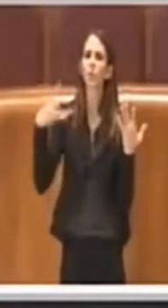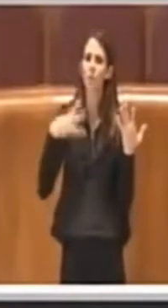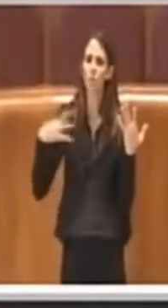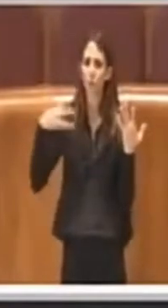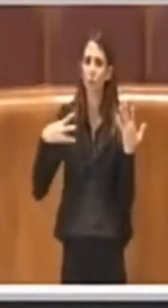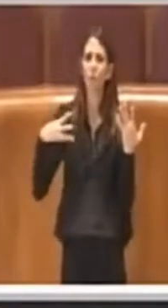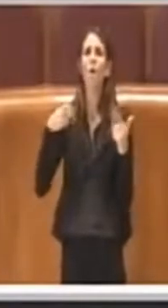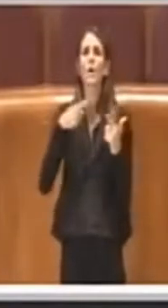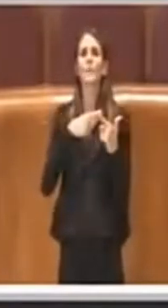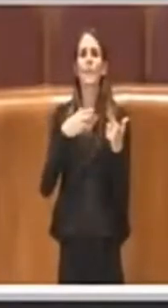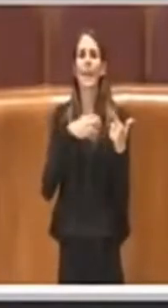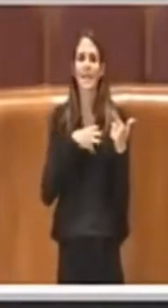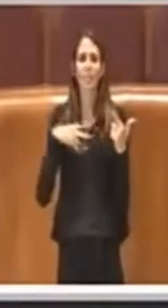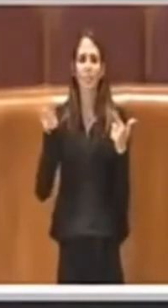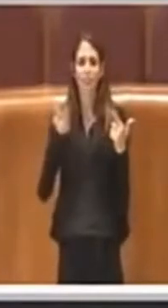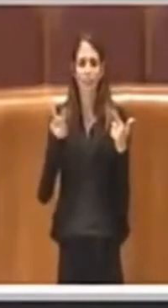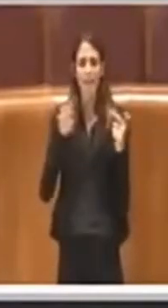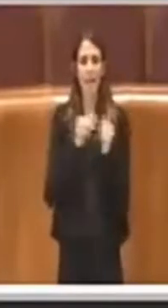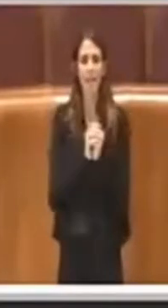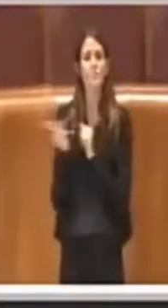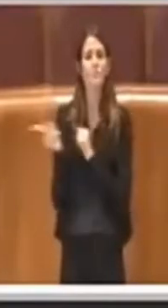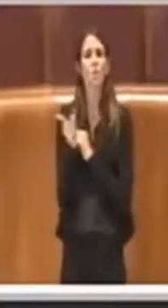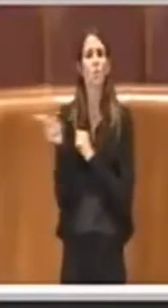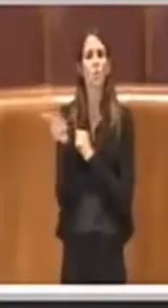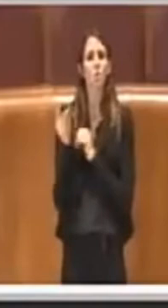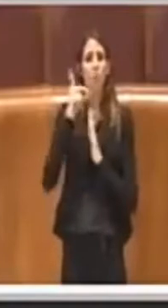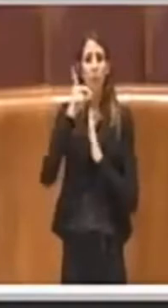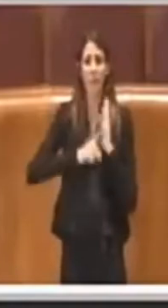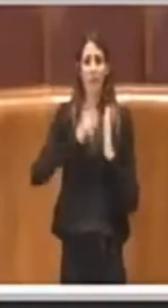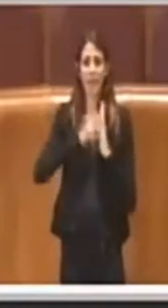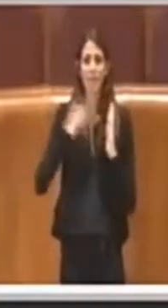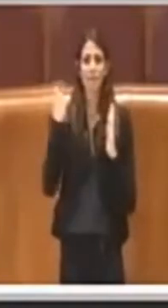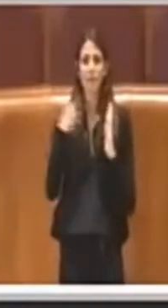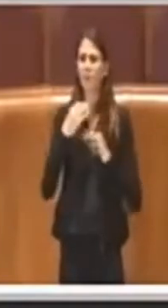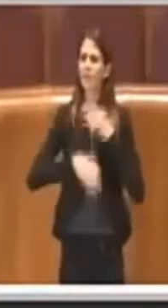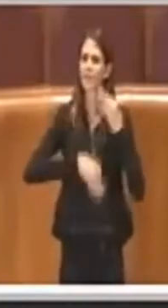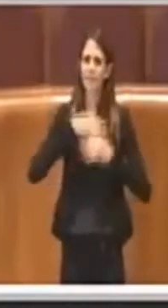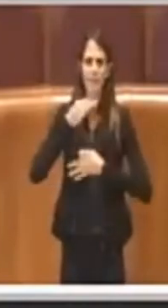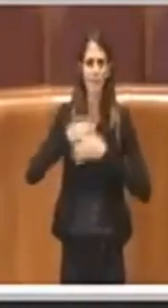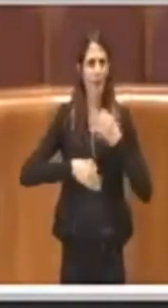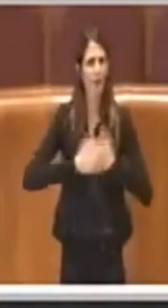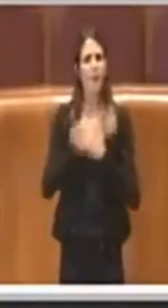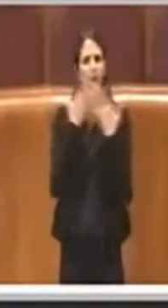Vivarelli che sono entrati nel merito di questa delibera così importante,